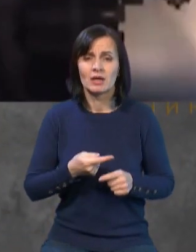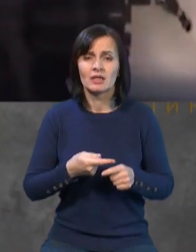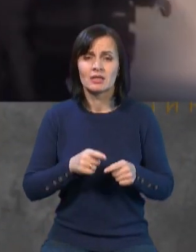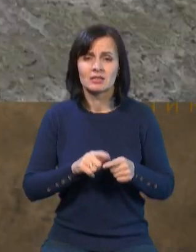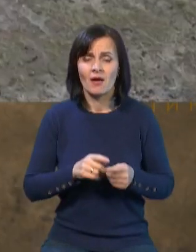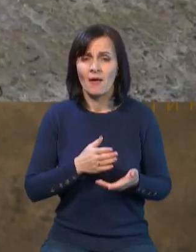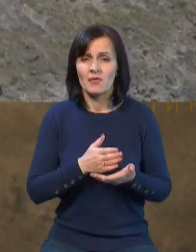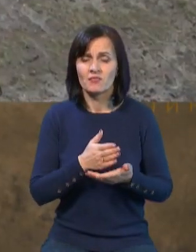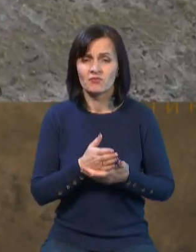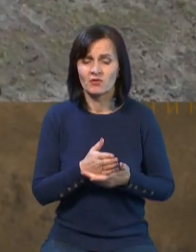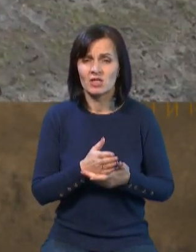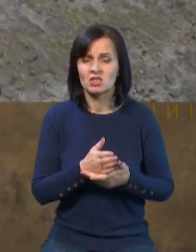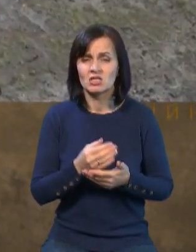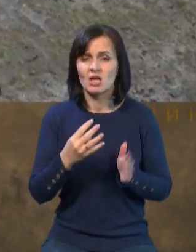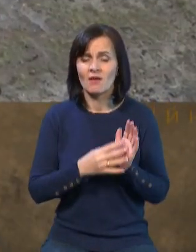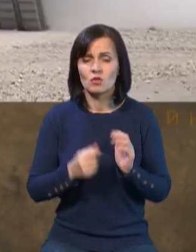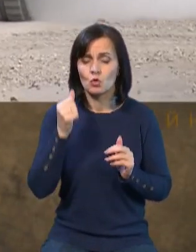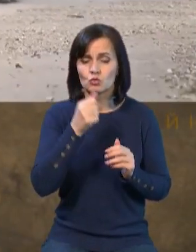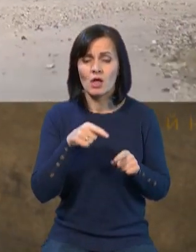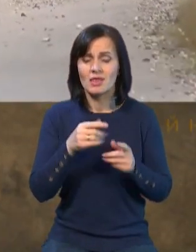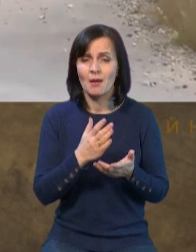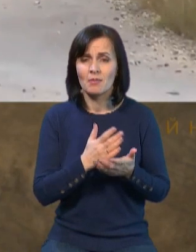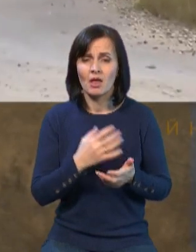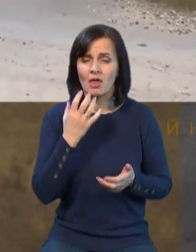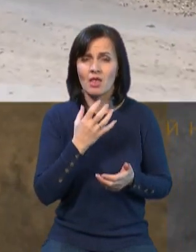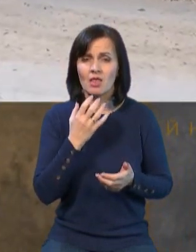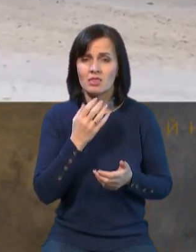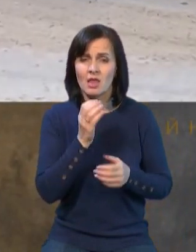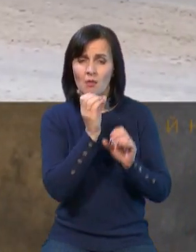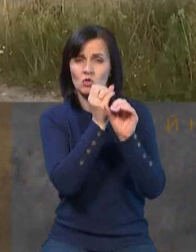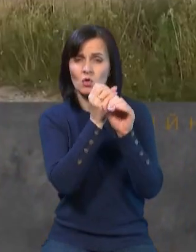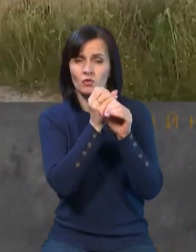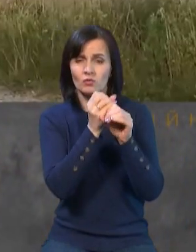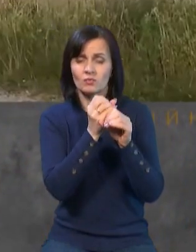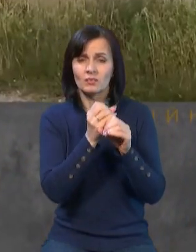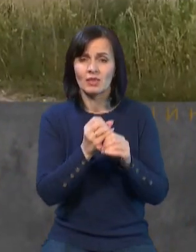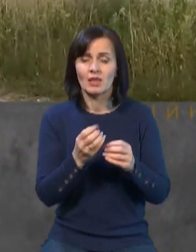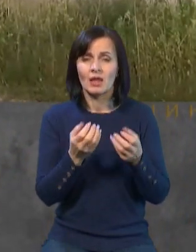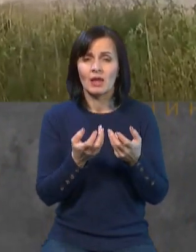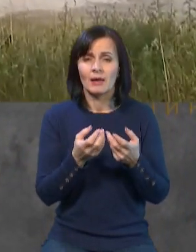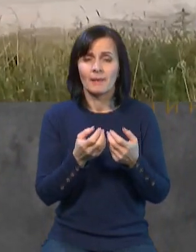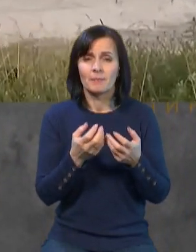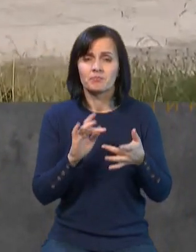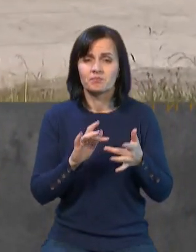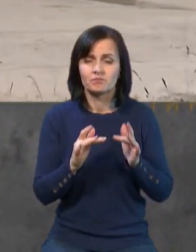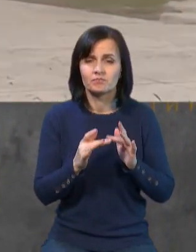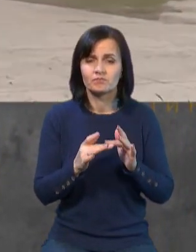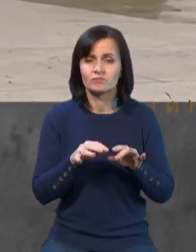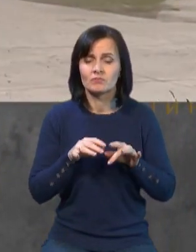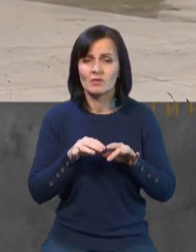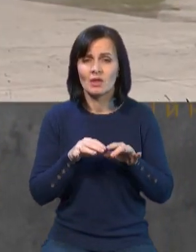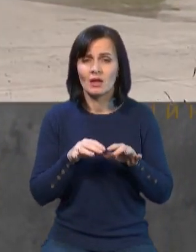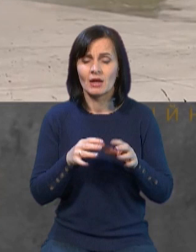там вже є тепловізори, базу, тоді вже стояли у 90-х, це цифрова система управління вогнем. Тобто, це